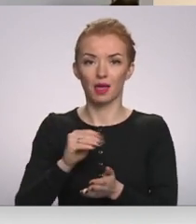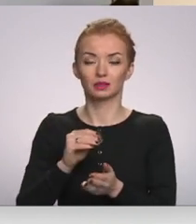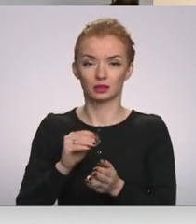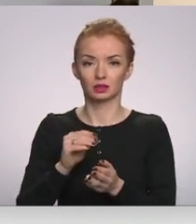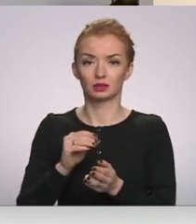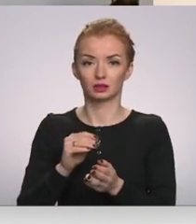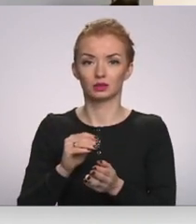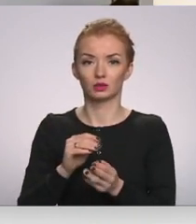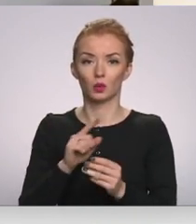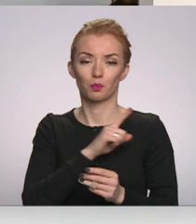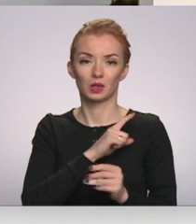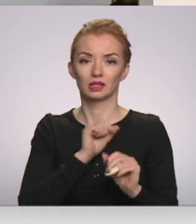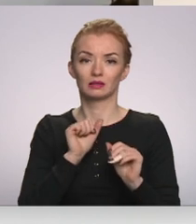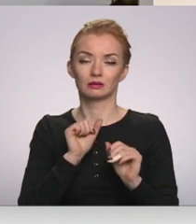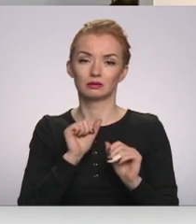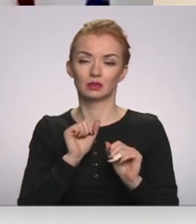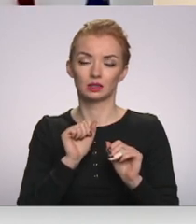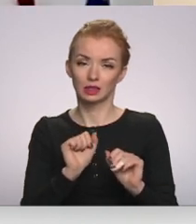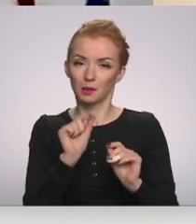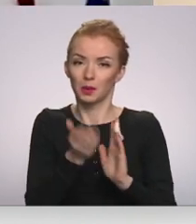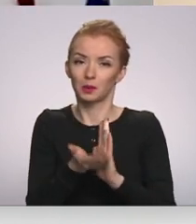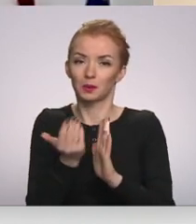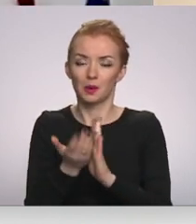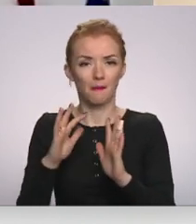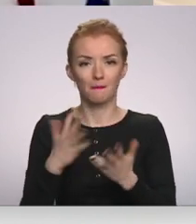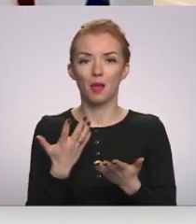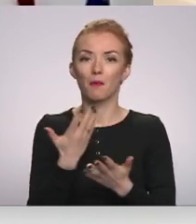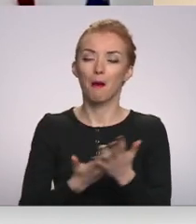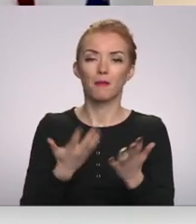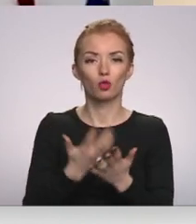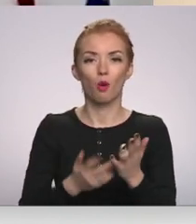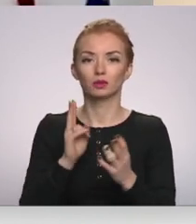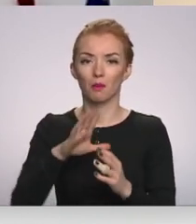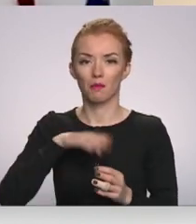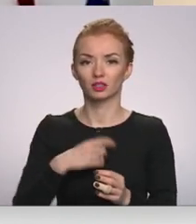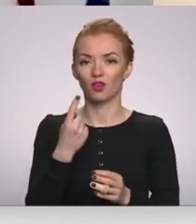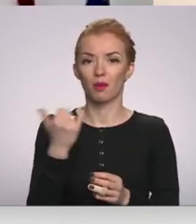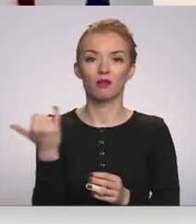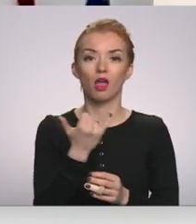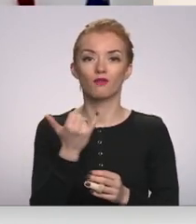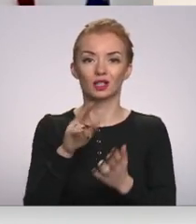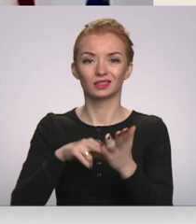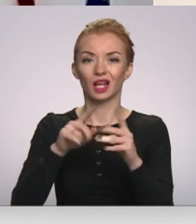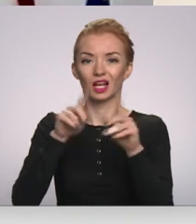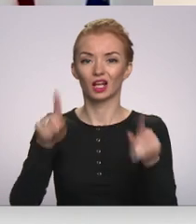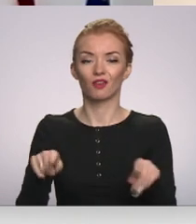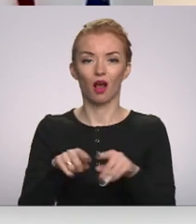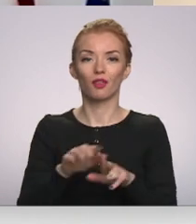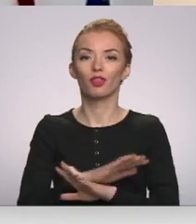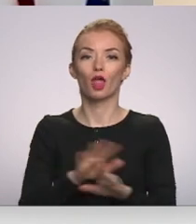virzamies piesardzīgu mīkstinājumu virzienā. Bet nav nekāda pamata uzskatīt, ka pēc 11. janvāra certifikātiem